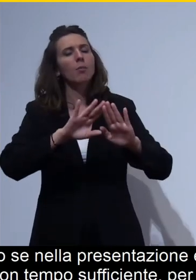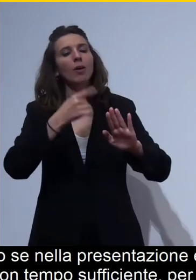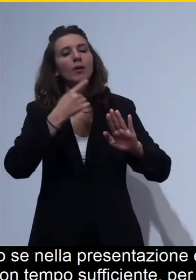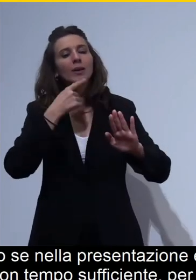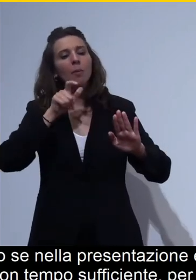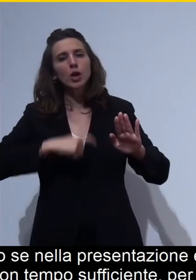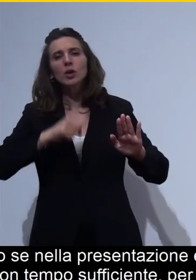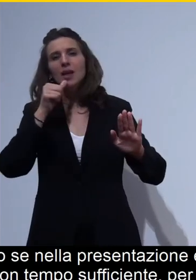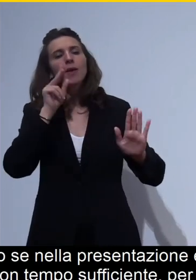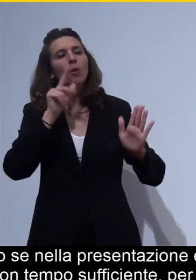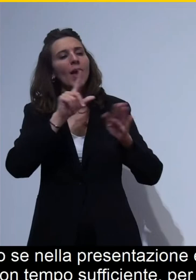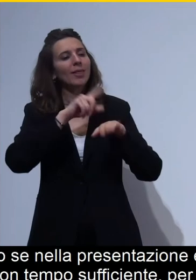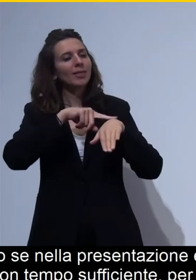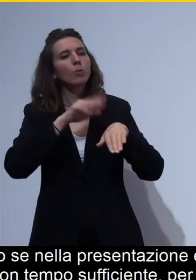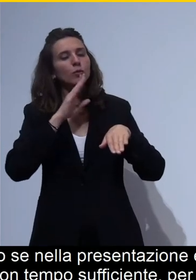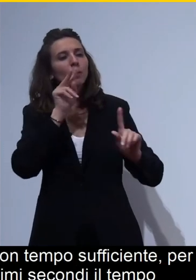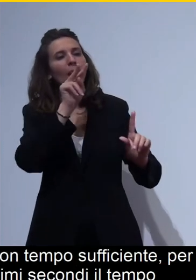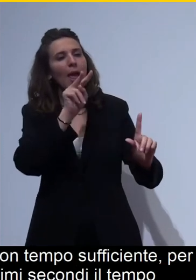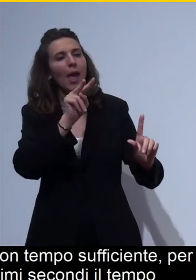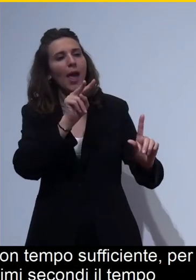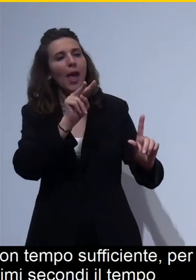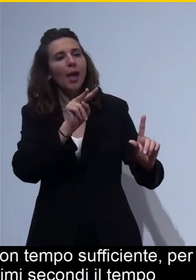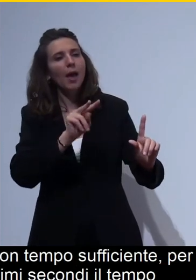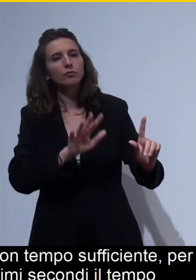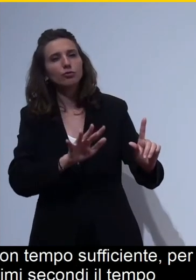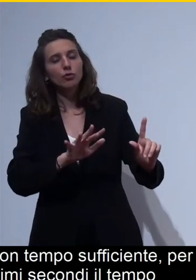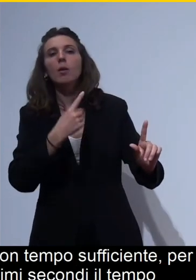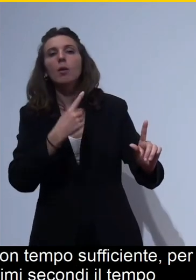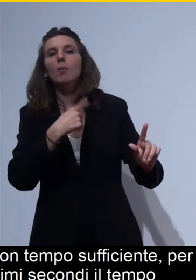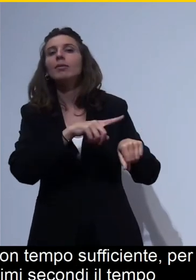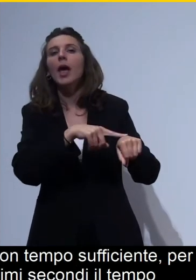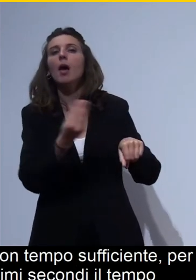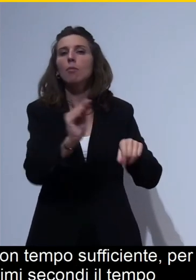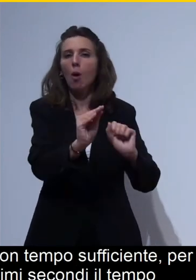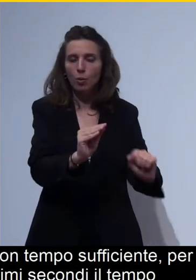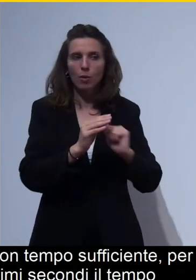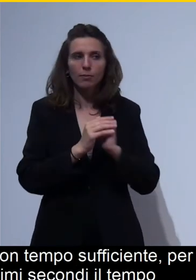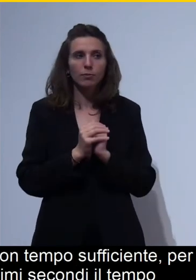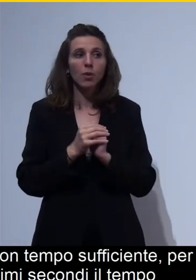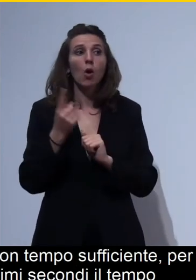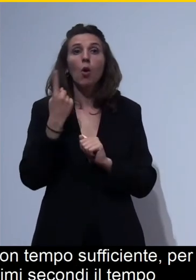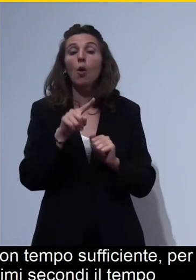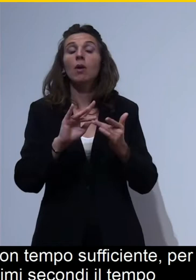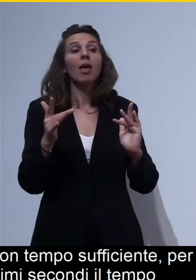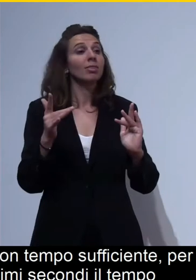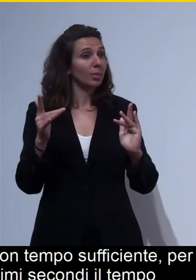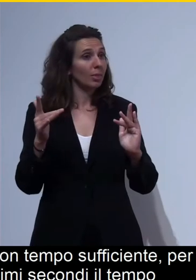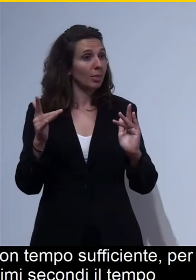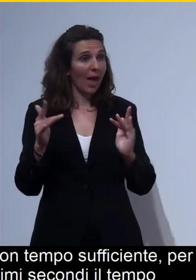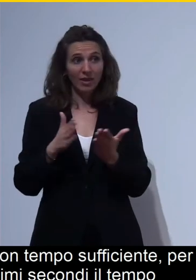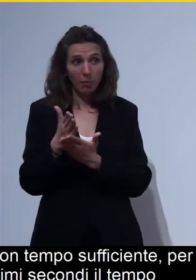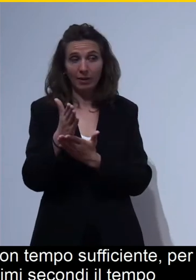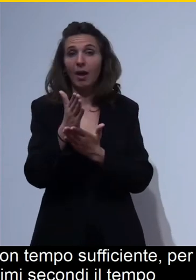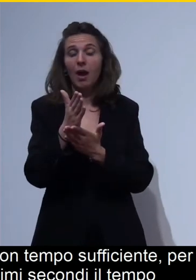per tutti per capire quell'elemento, magari un effetto particolare. La navigabilità, se è possibile